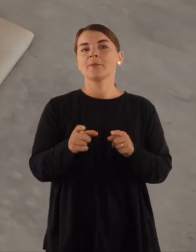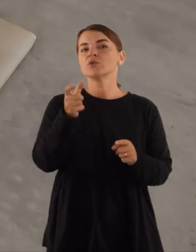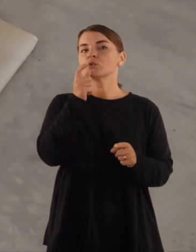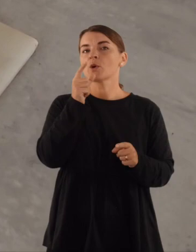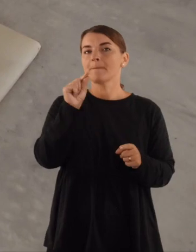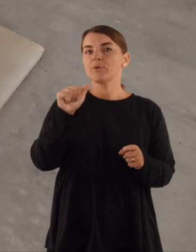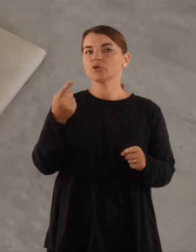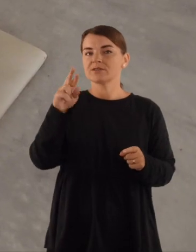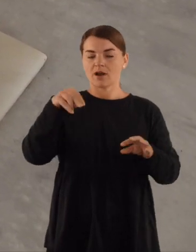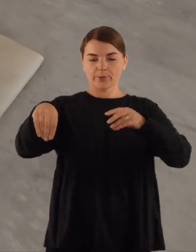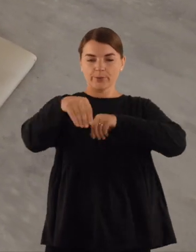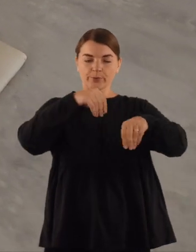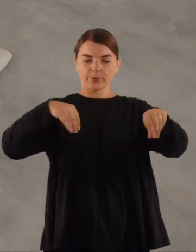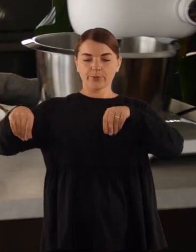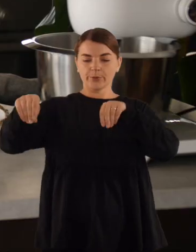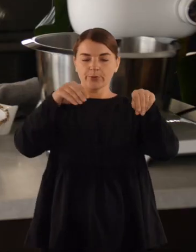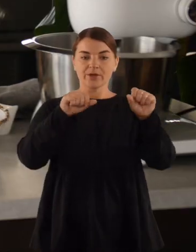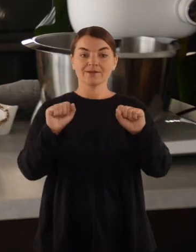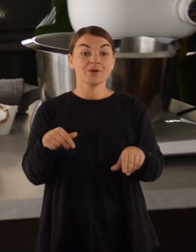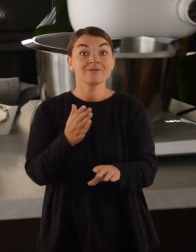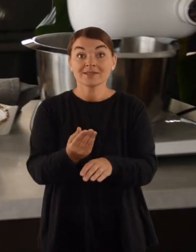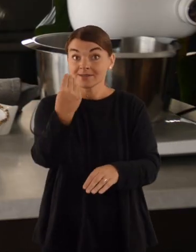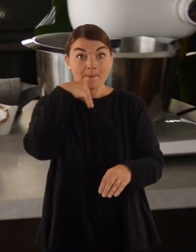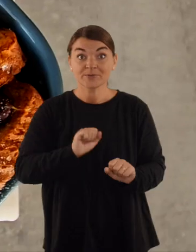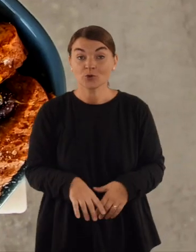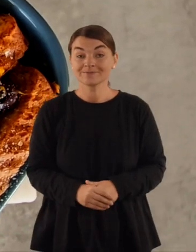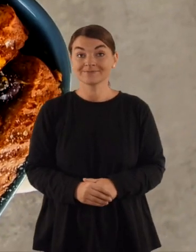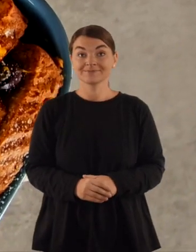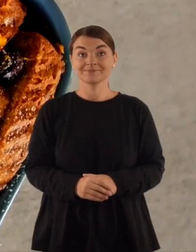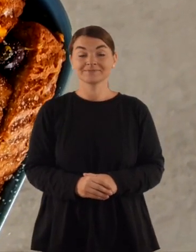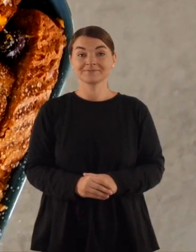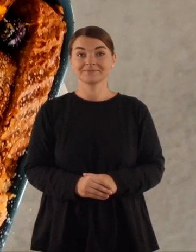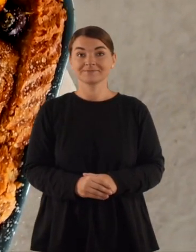cukros pudros dulksną užbarstyti ir čiupti ir valgyti.